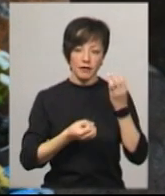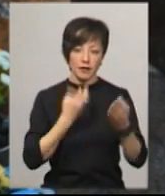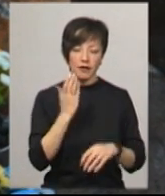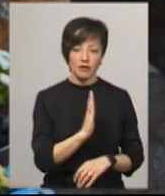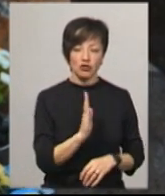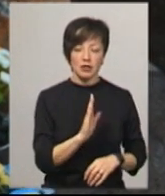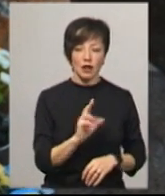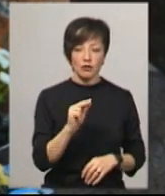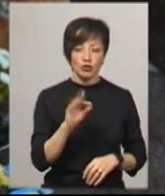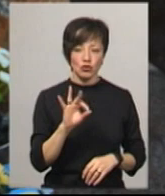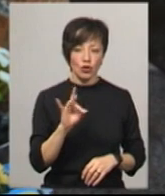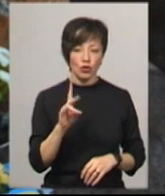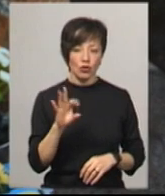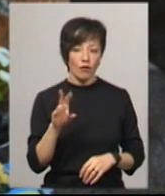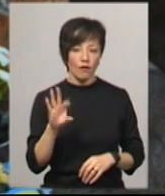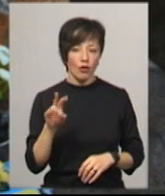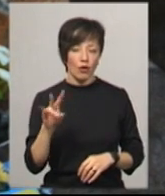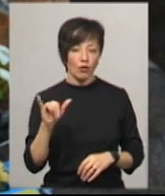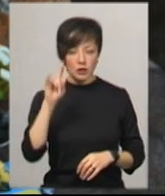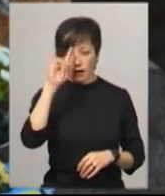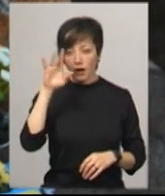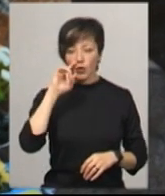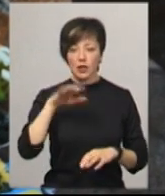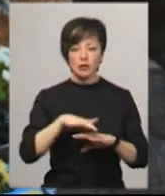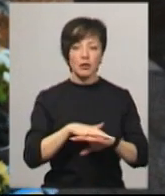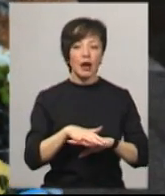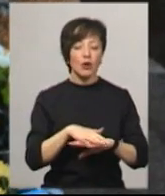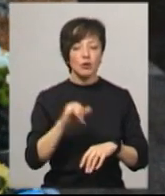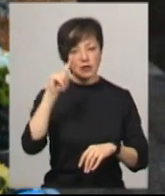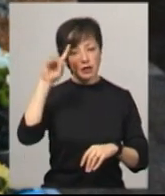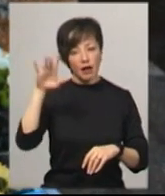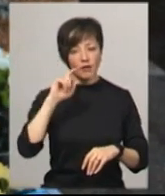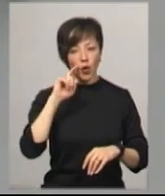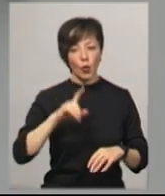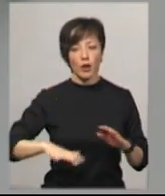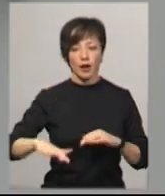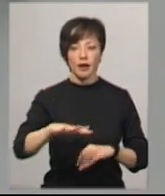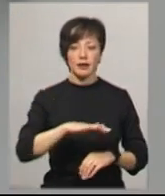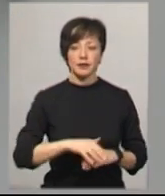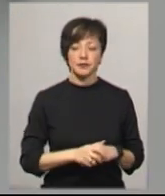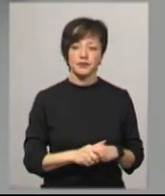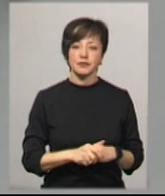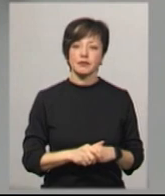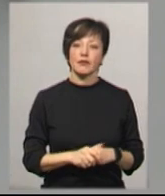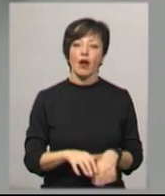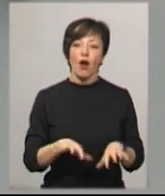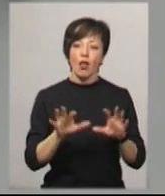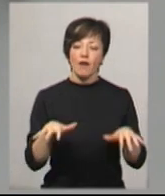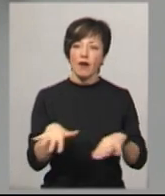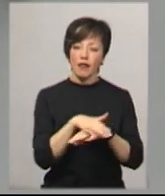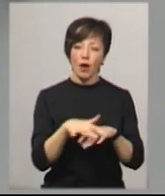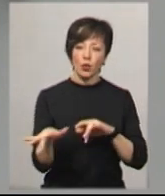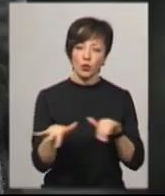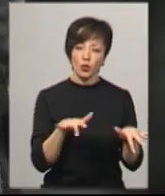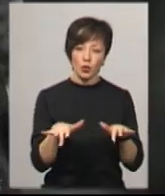'ячеславу Чорноволу. Слава українському народу і слава Україні. Голова Народного руху В'ячеслава Чорновола